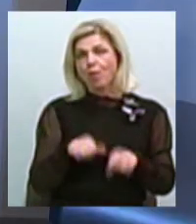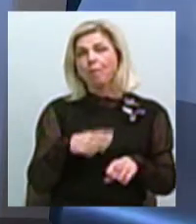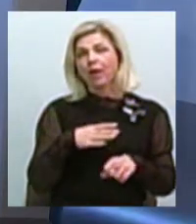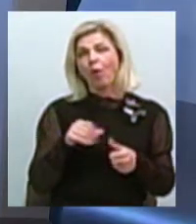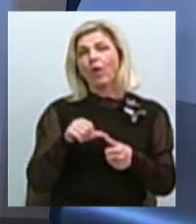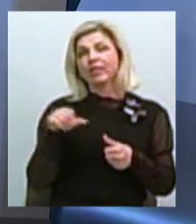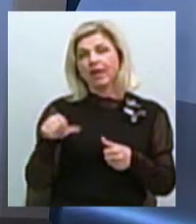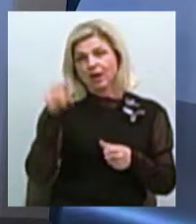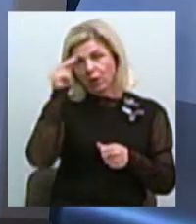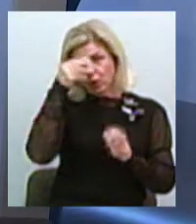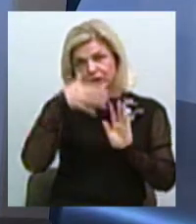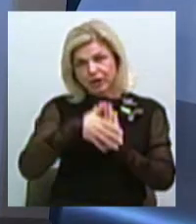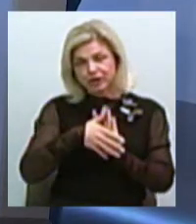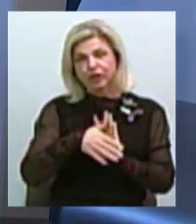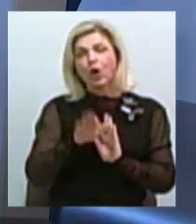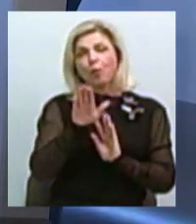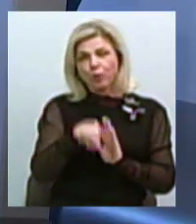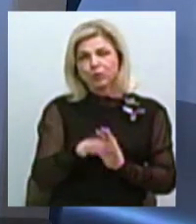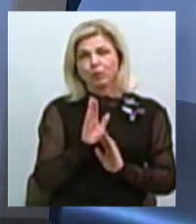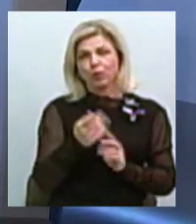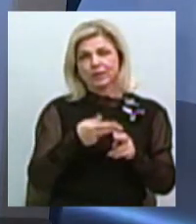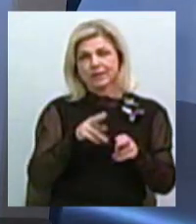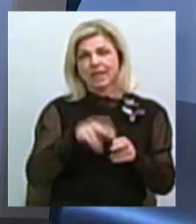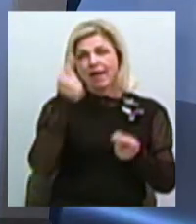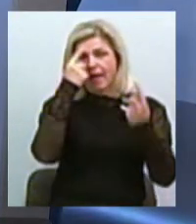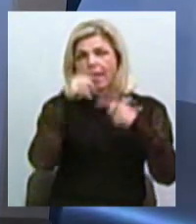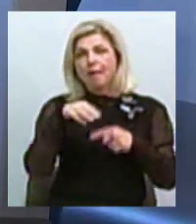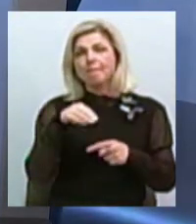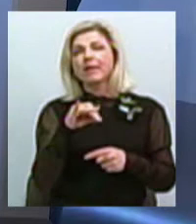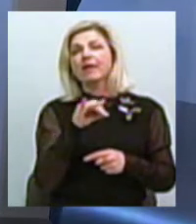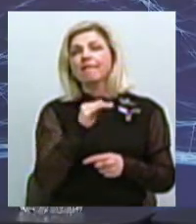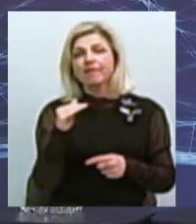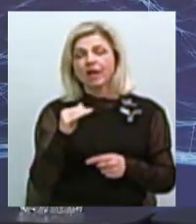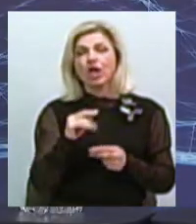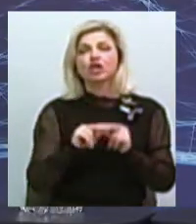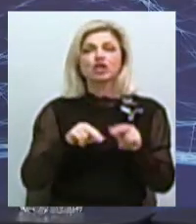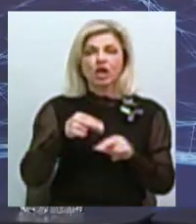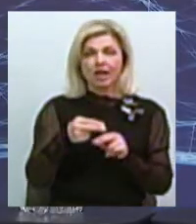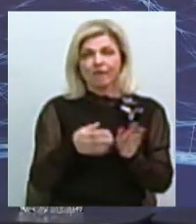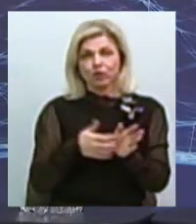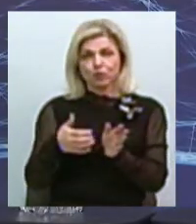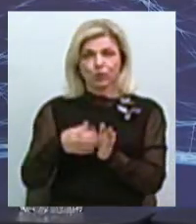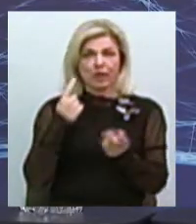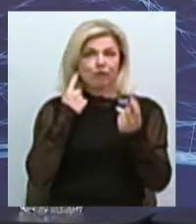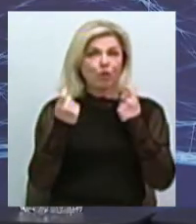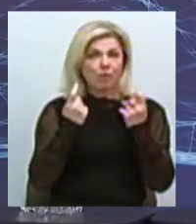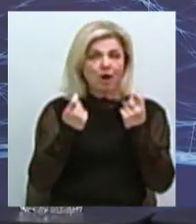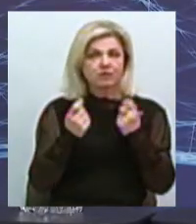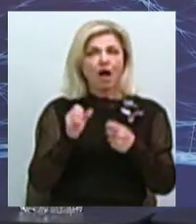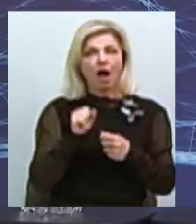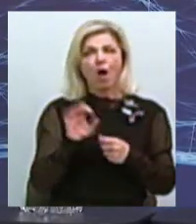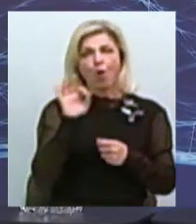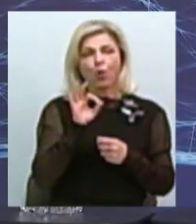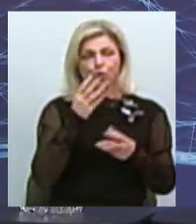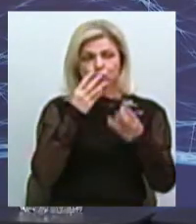буде міф через відсутність інформації або неможливості дослідити, або інших складностей. А що до штучних